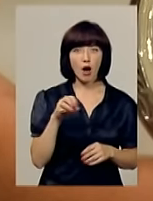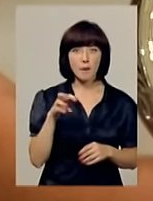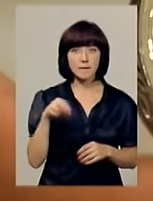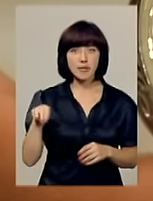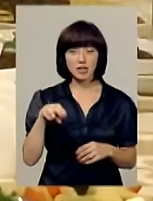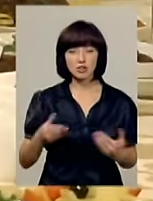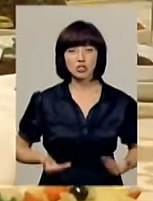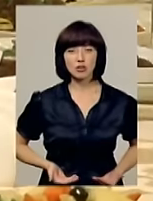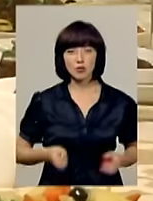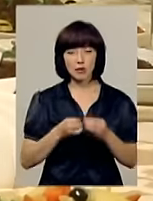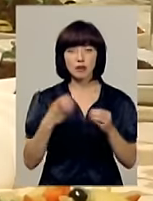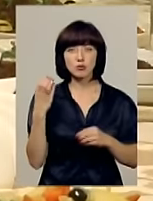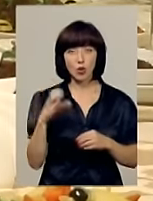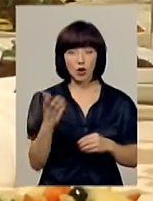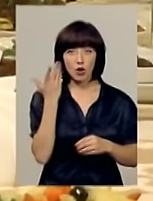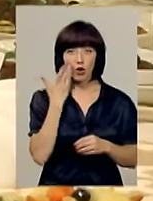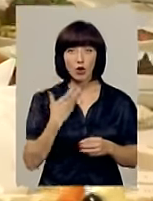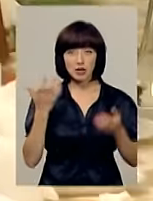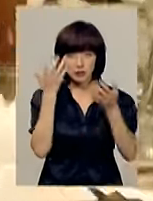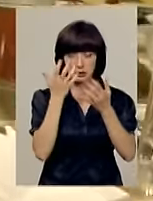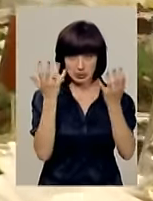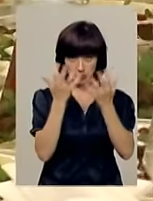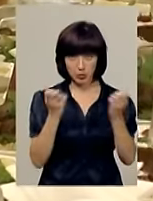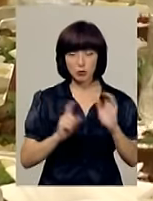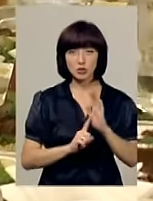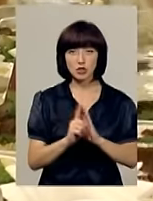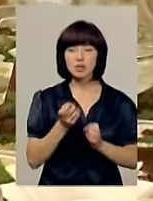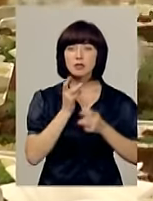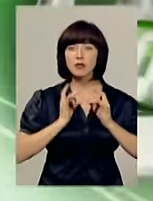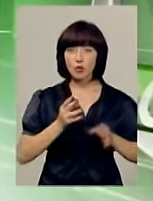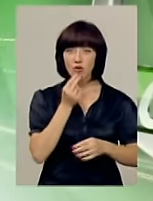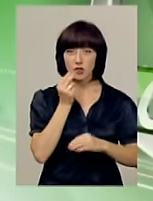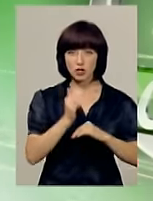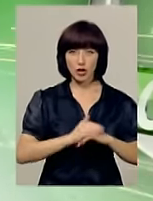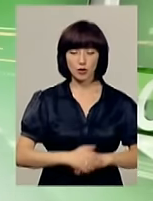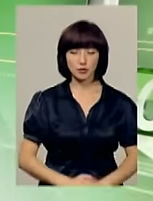столітті. Коли ж стемніло, учасники ритуального заходу почали святкову вечерю.